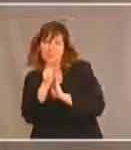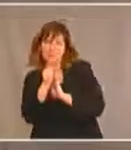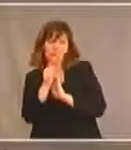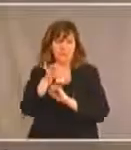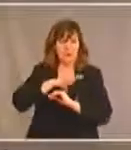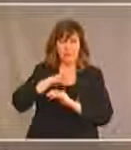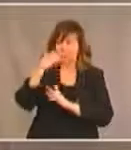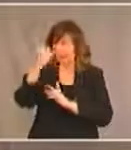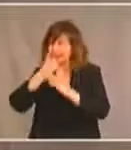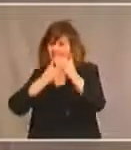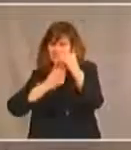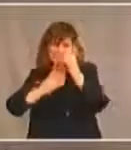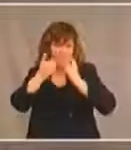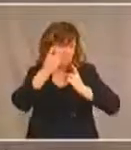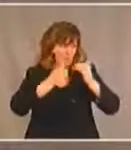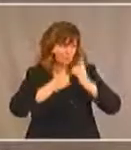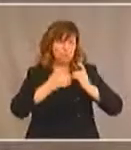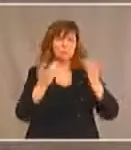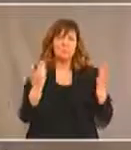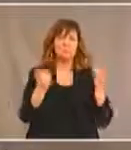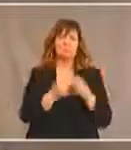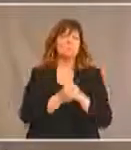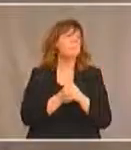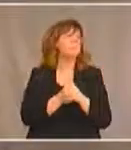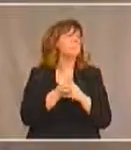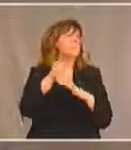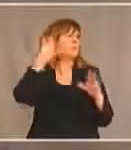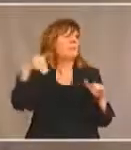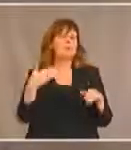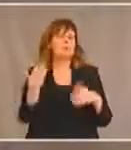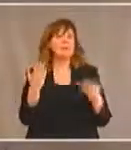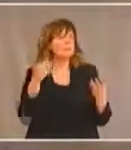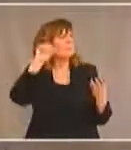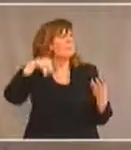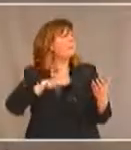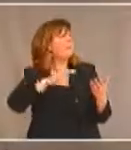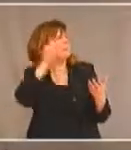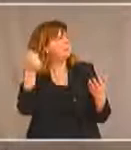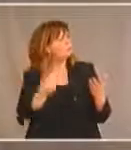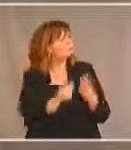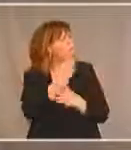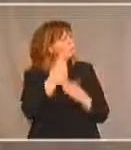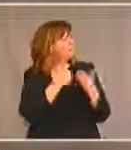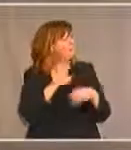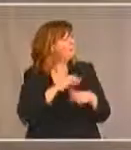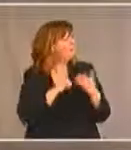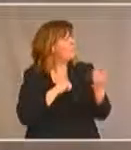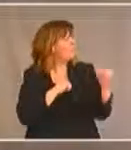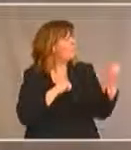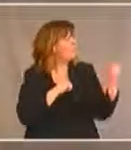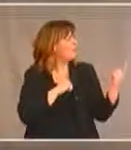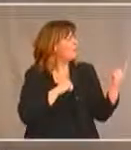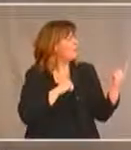vous avez des questions. Donc, si Marie a reçu d'autres questions, elle peut y aller.